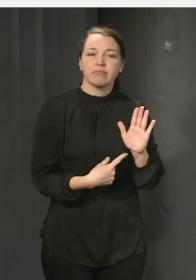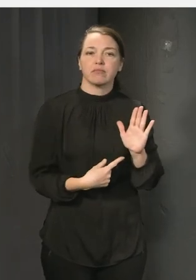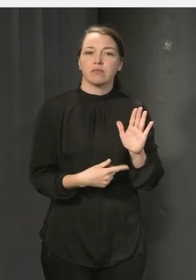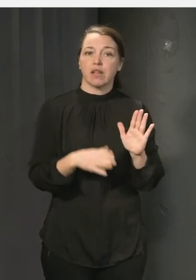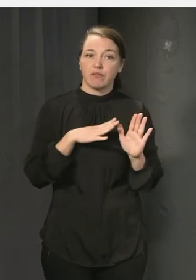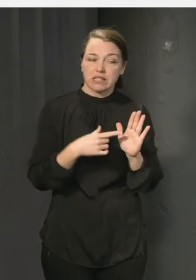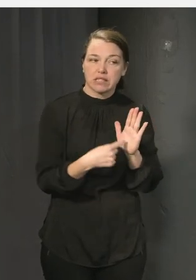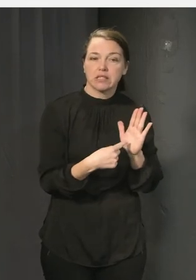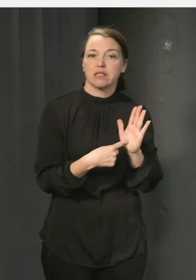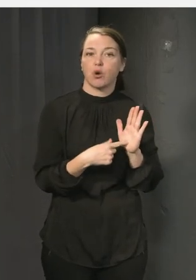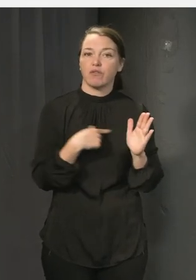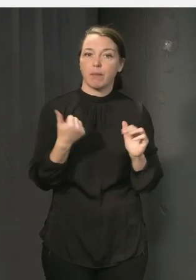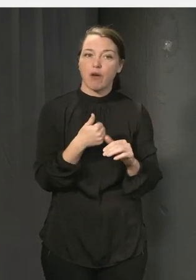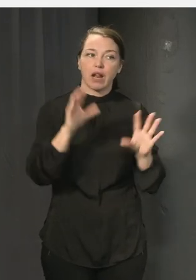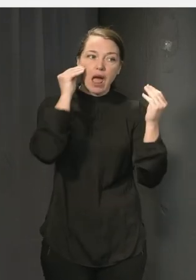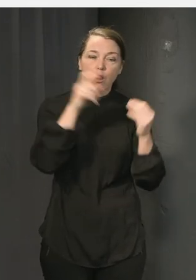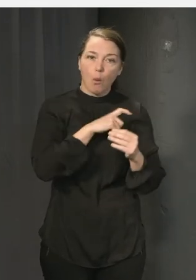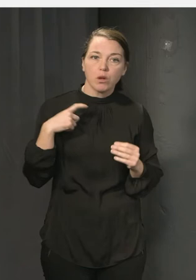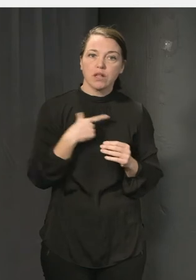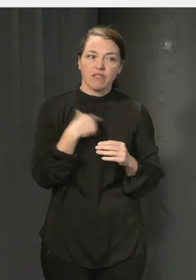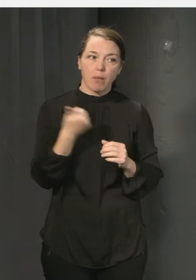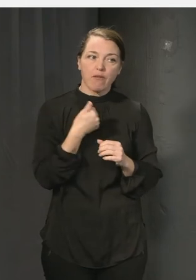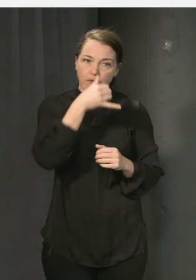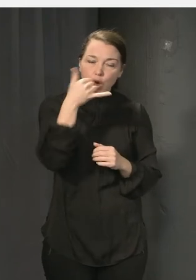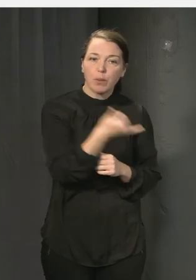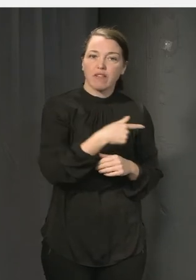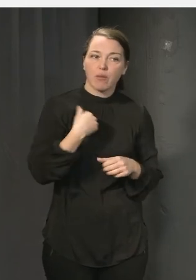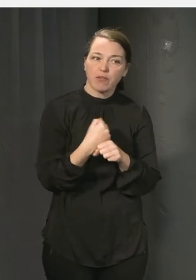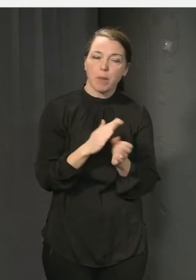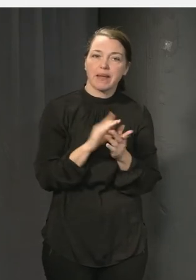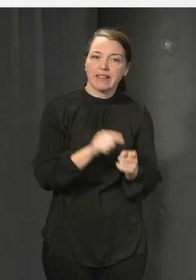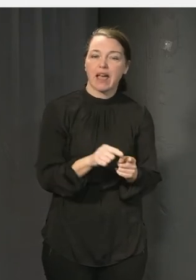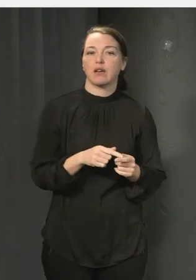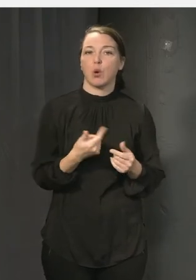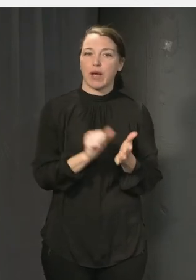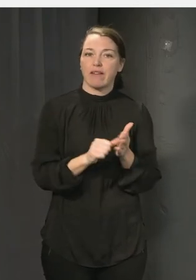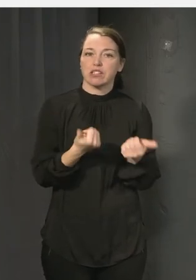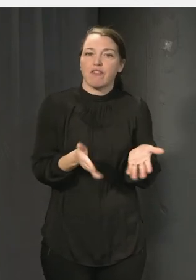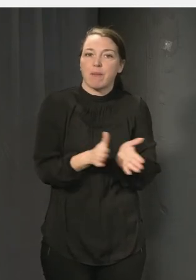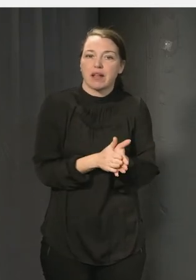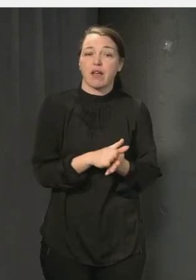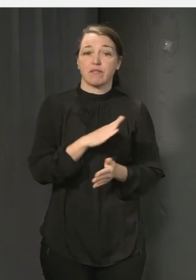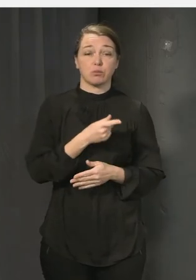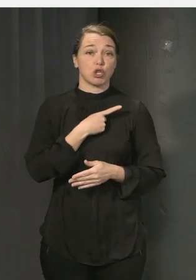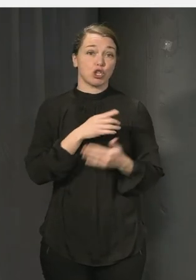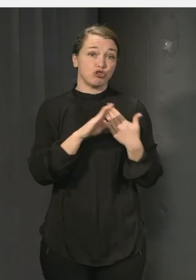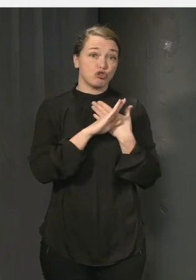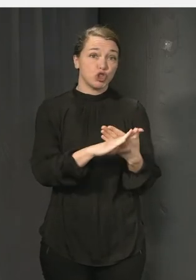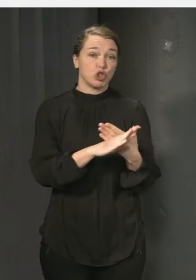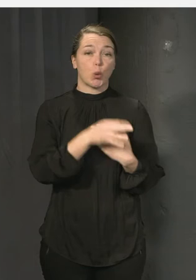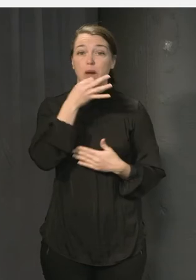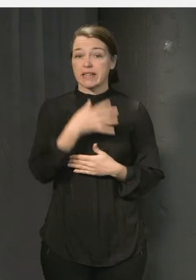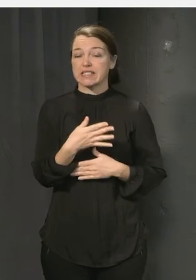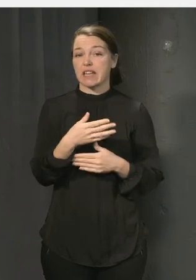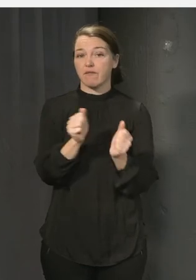och då blir det tokigt så att det finns mycket i det här med skydds- och riskfaktorer som forskningen är så inne på